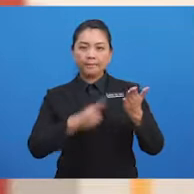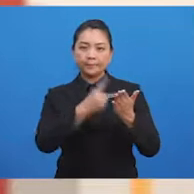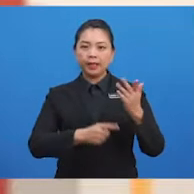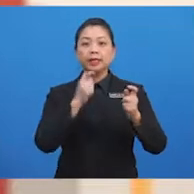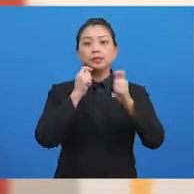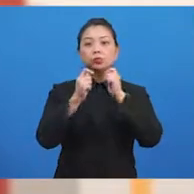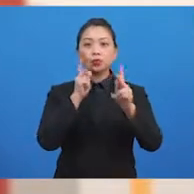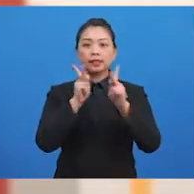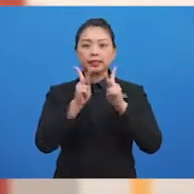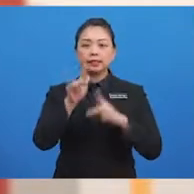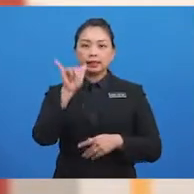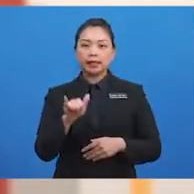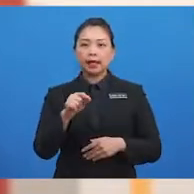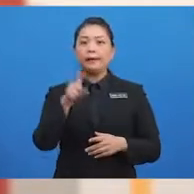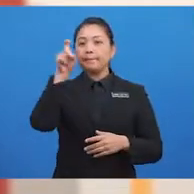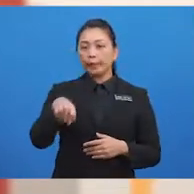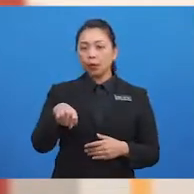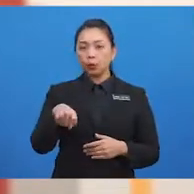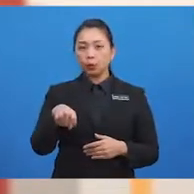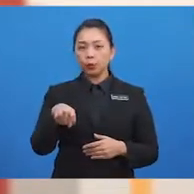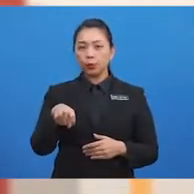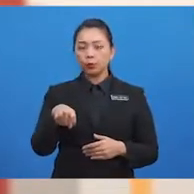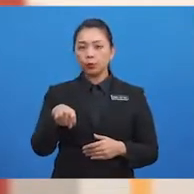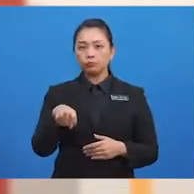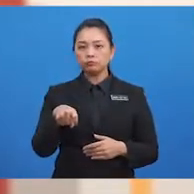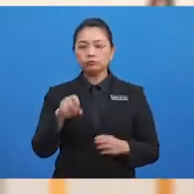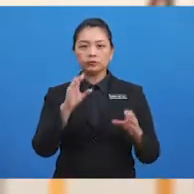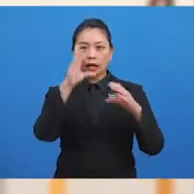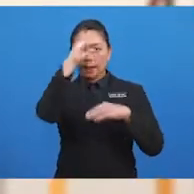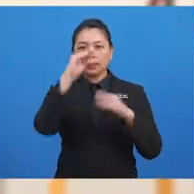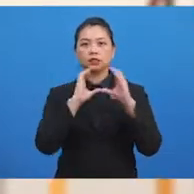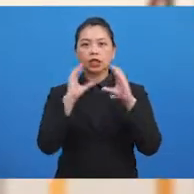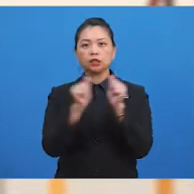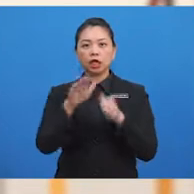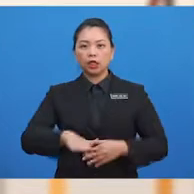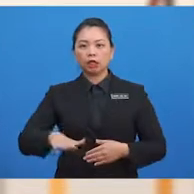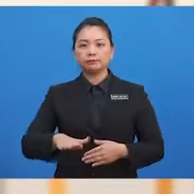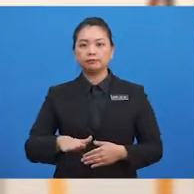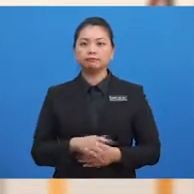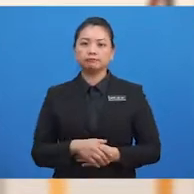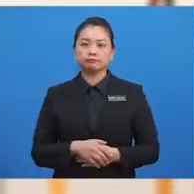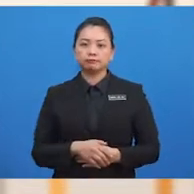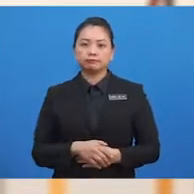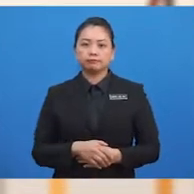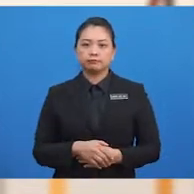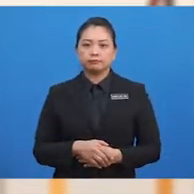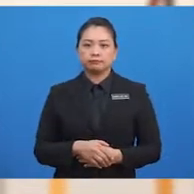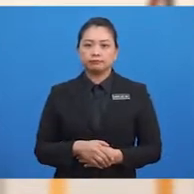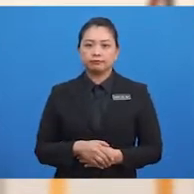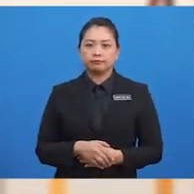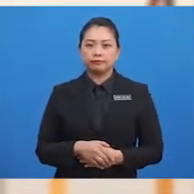yang perlu digunakan oleh abangnya? Betul, anak murid cikgu ini.